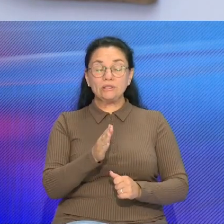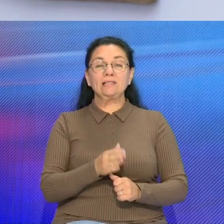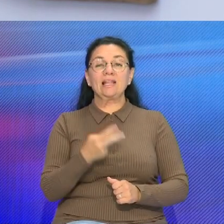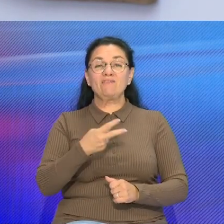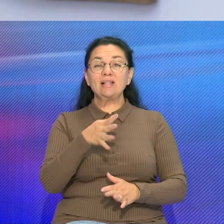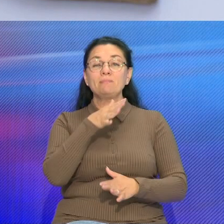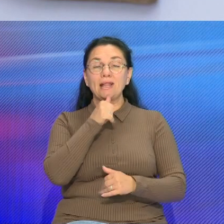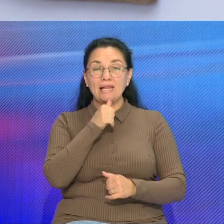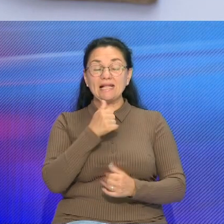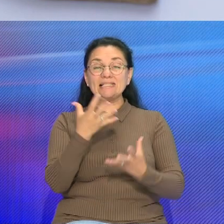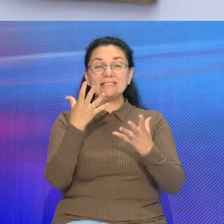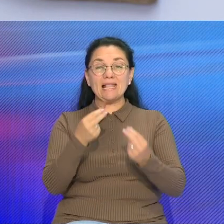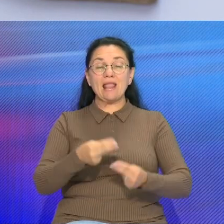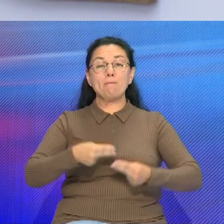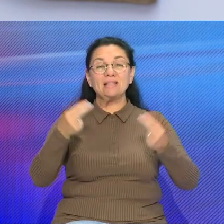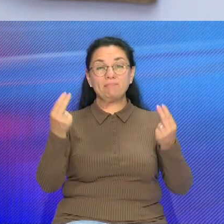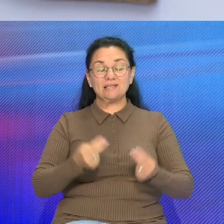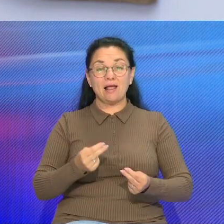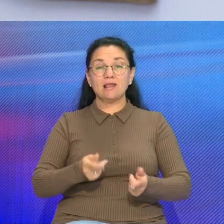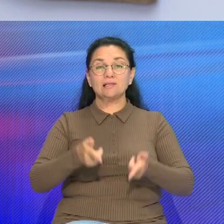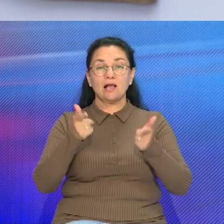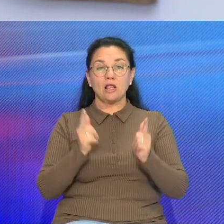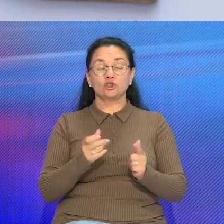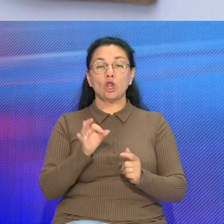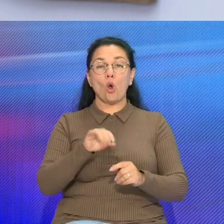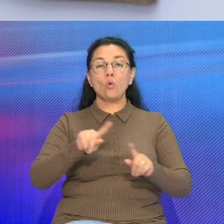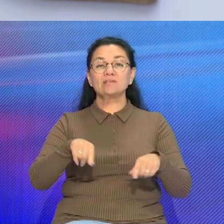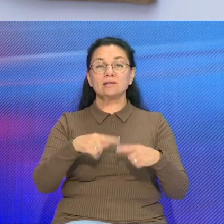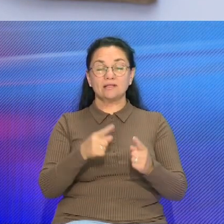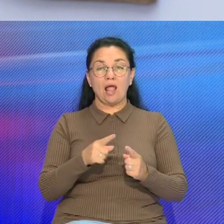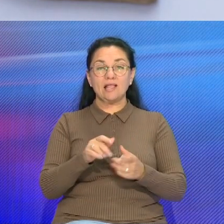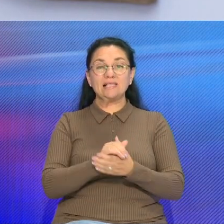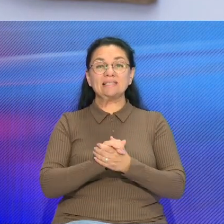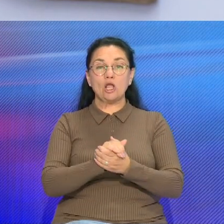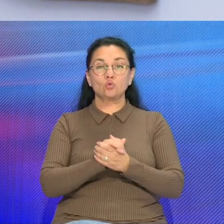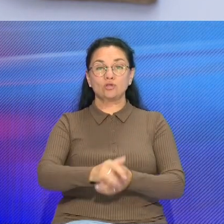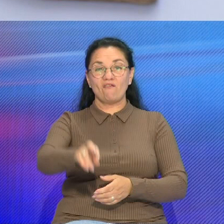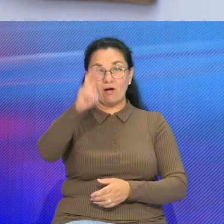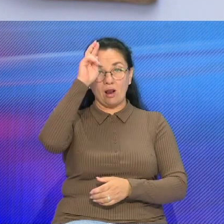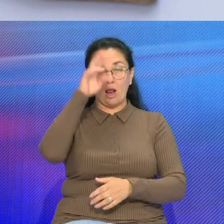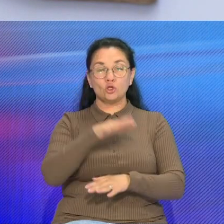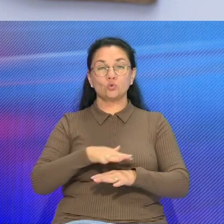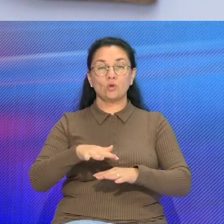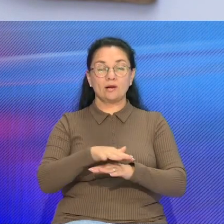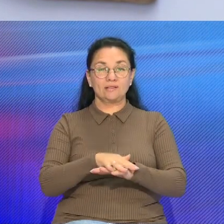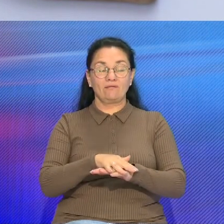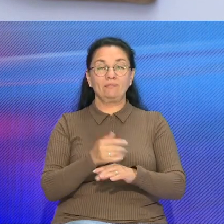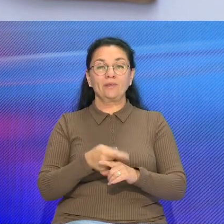дня подписания соглашения о создании союзного государства Вектор наших